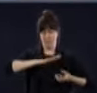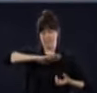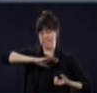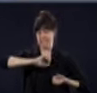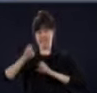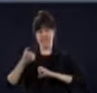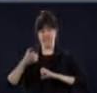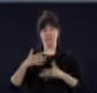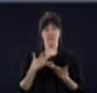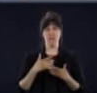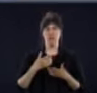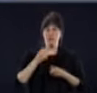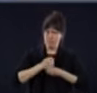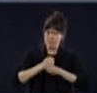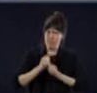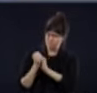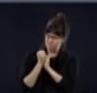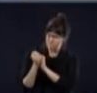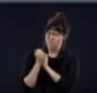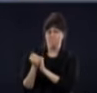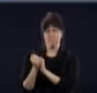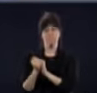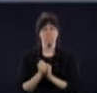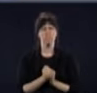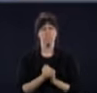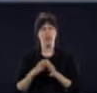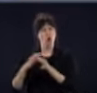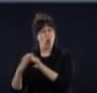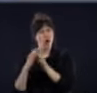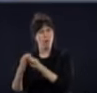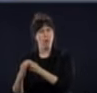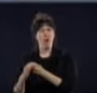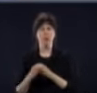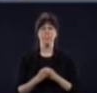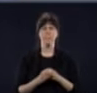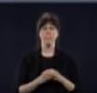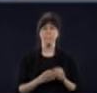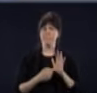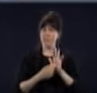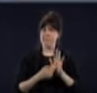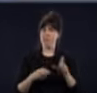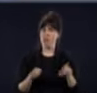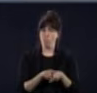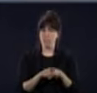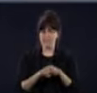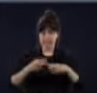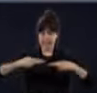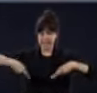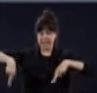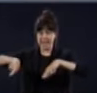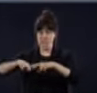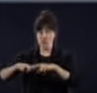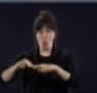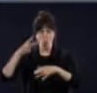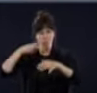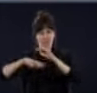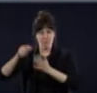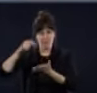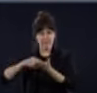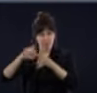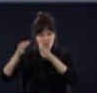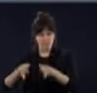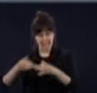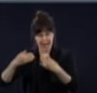notez les régions qui sont dans la catégorie à déterminer, donc pour lesquelles il n pas d'ouverture de prévue ou de date prévue d